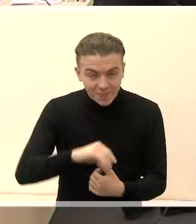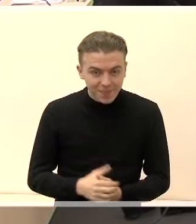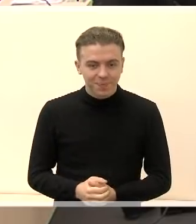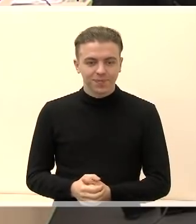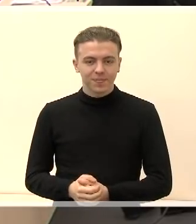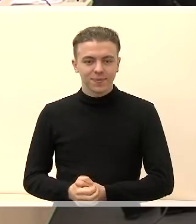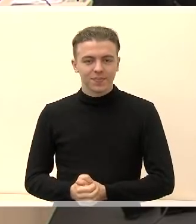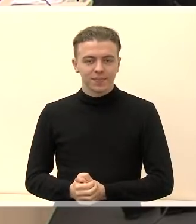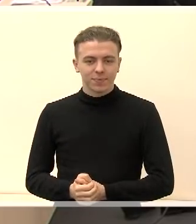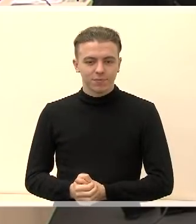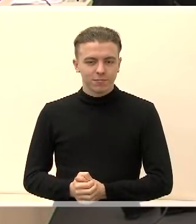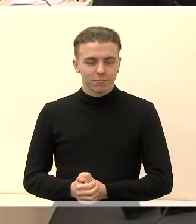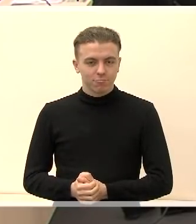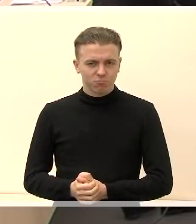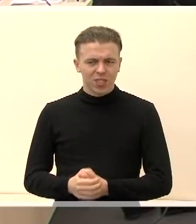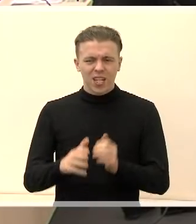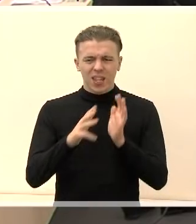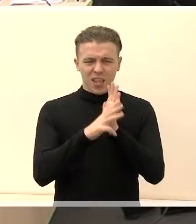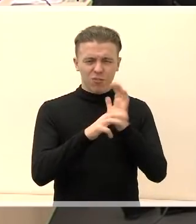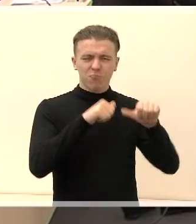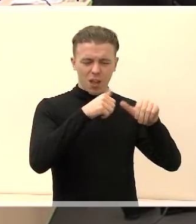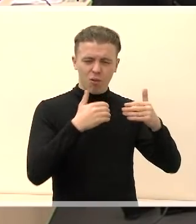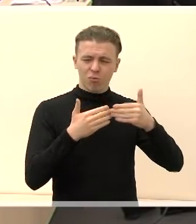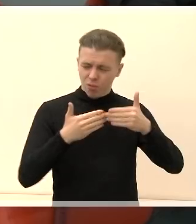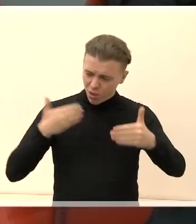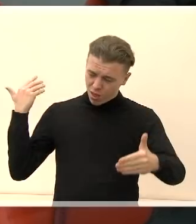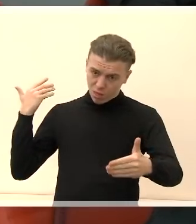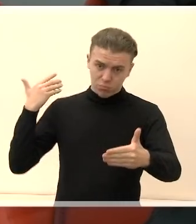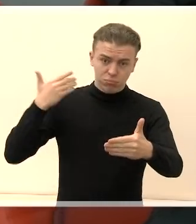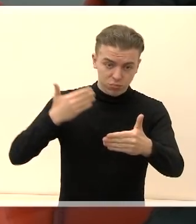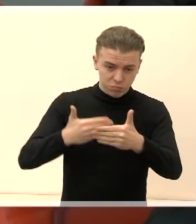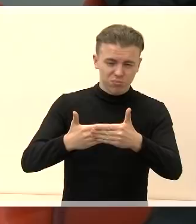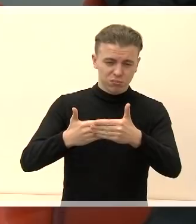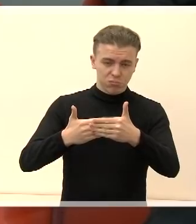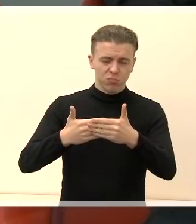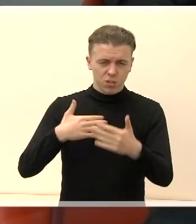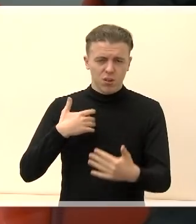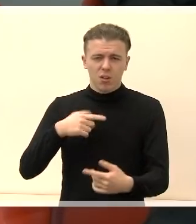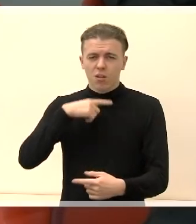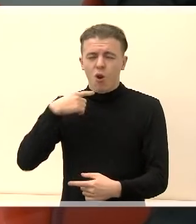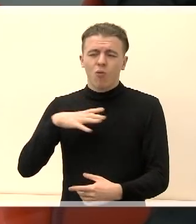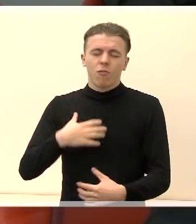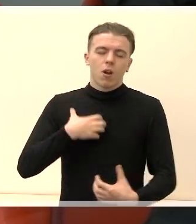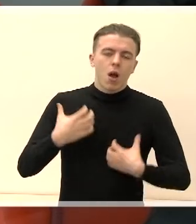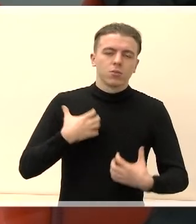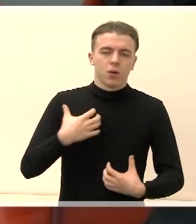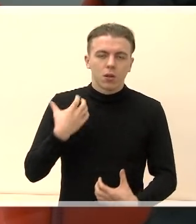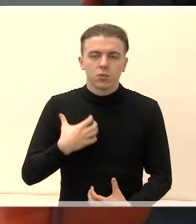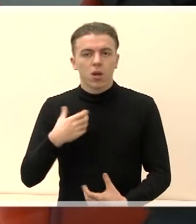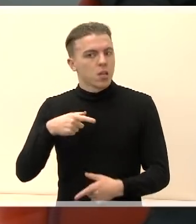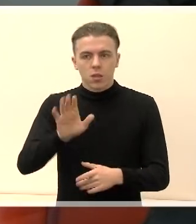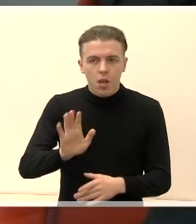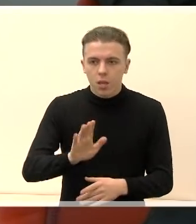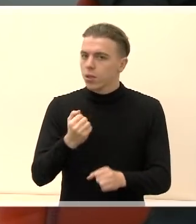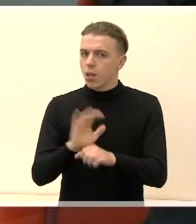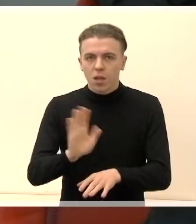Na, nuo 90 metų daugiau mažiausiausiai audatoriu reikaliukų ir labai daug girdėjęs tokių gazdinimų. Neik, nedaryk,